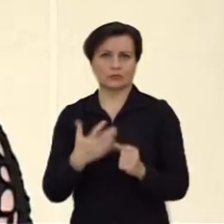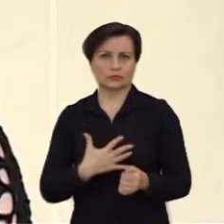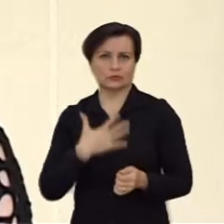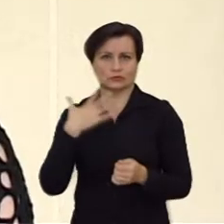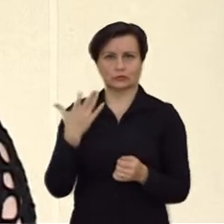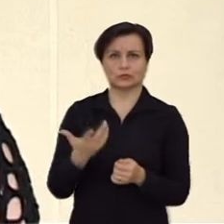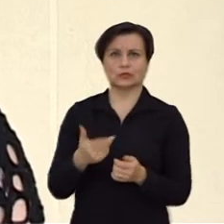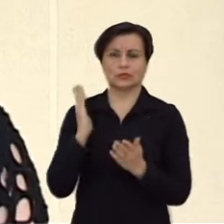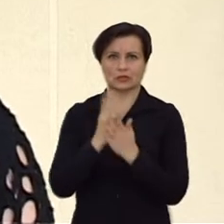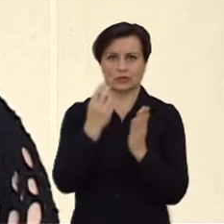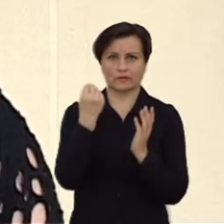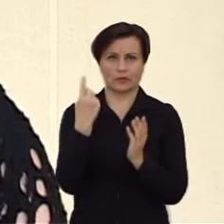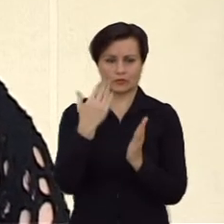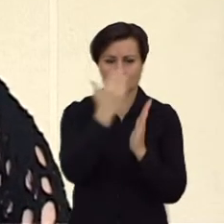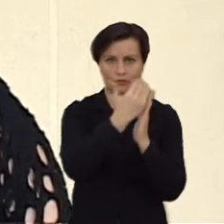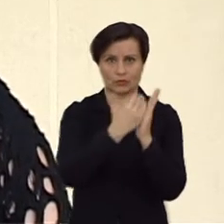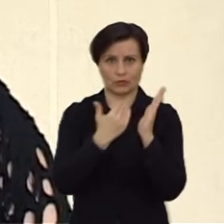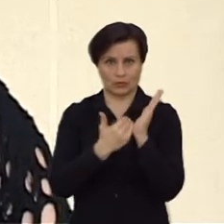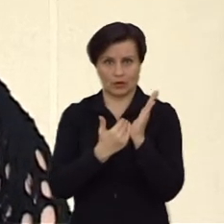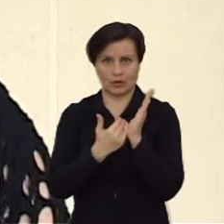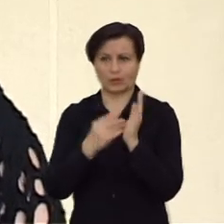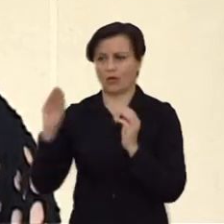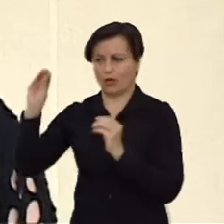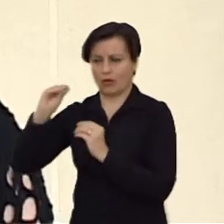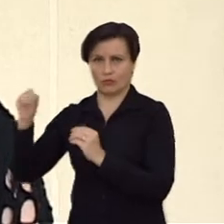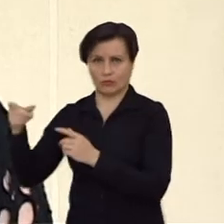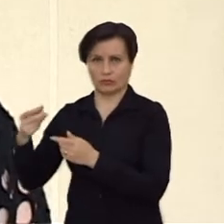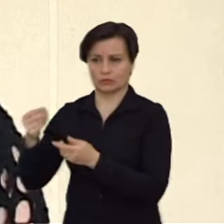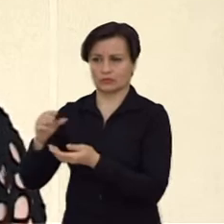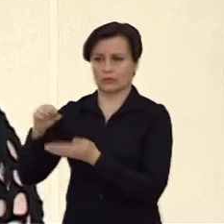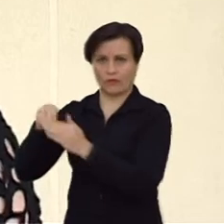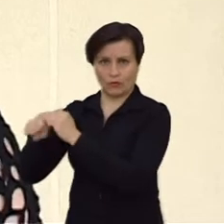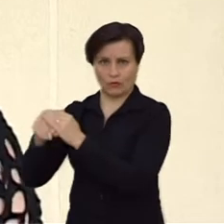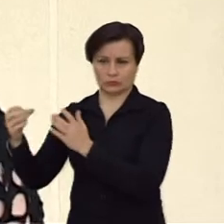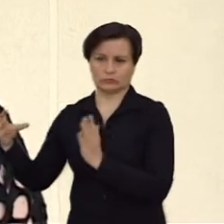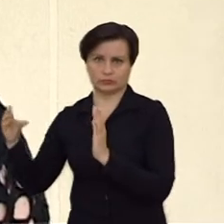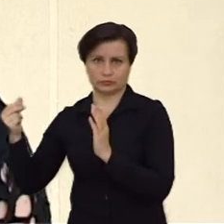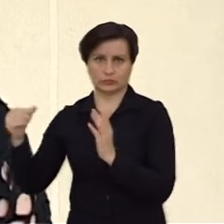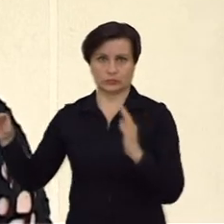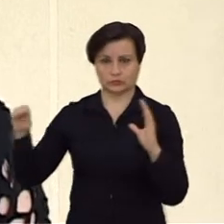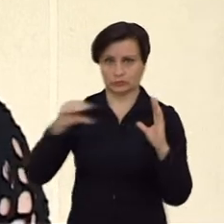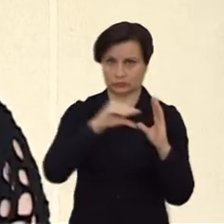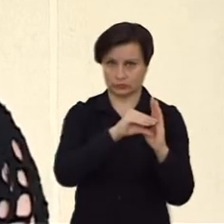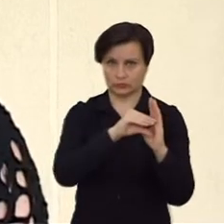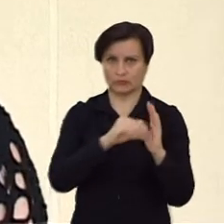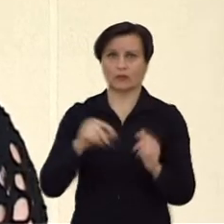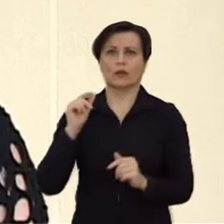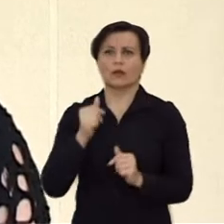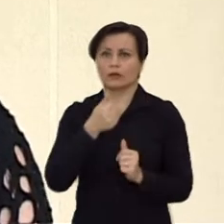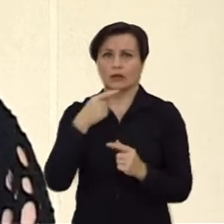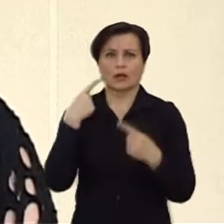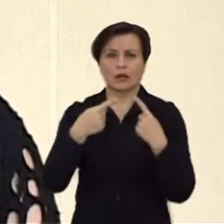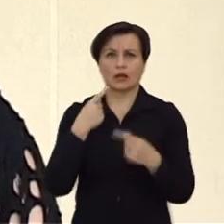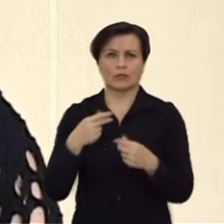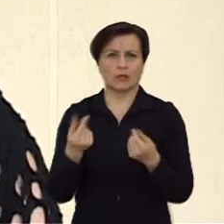11 programų, kurios yra finansuojamus iš Europos fondo. Jeigu kalbėti apie